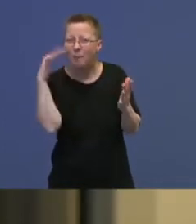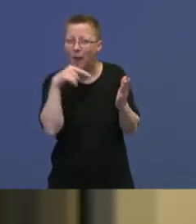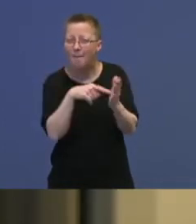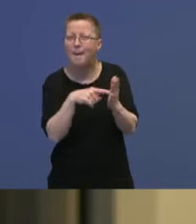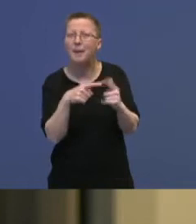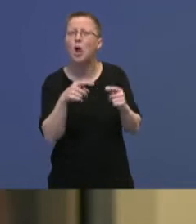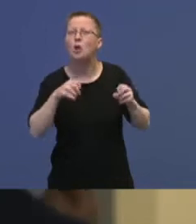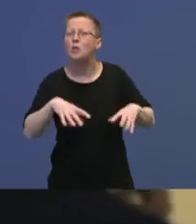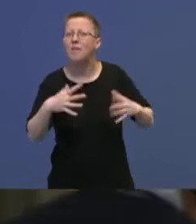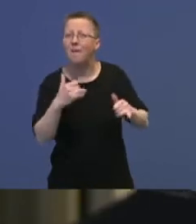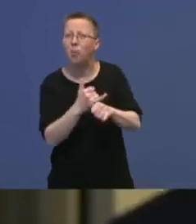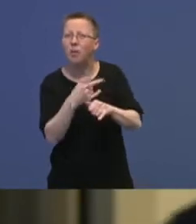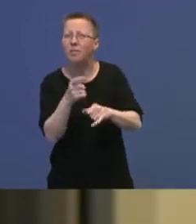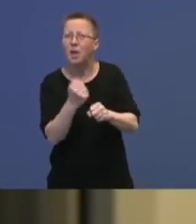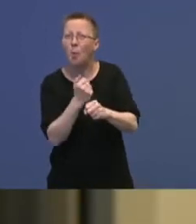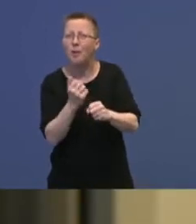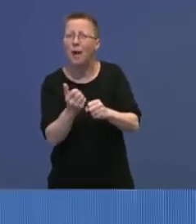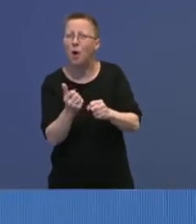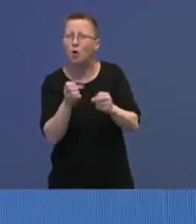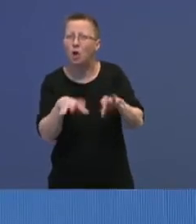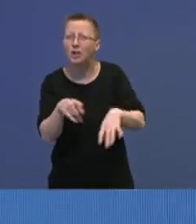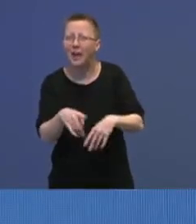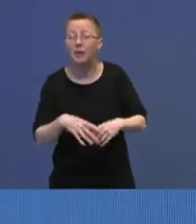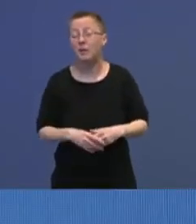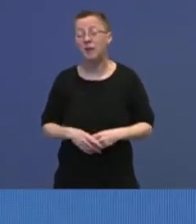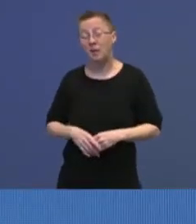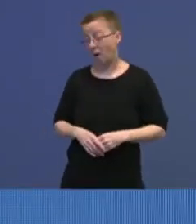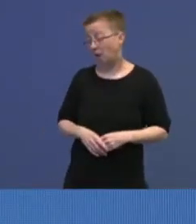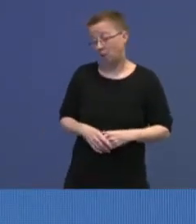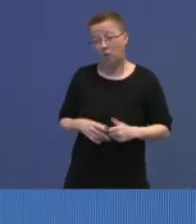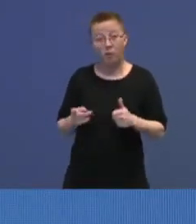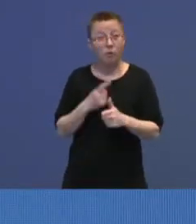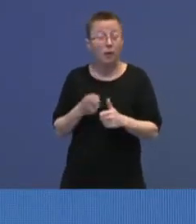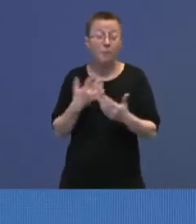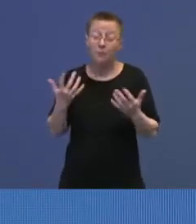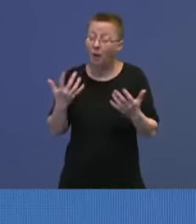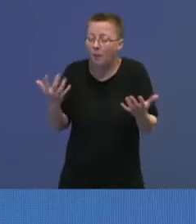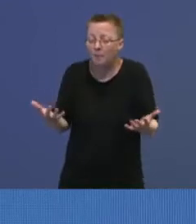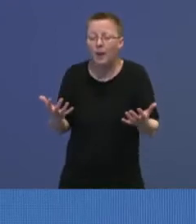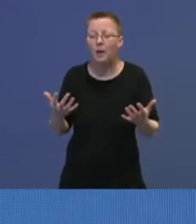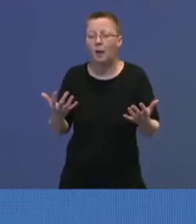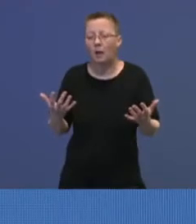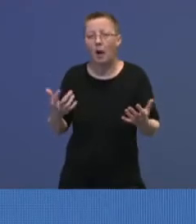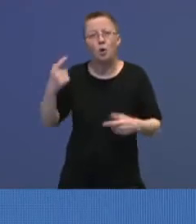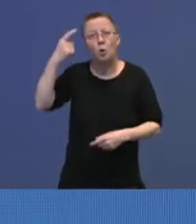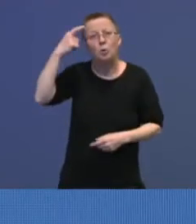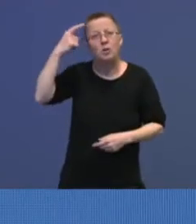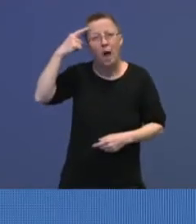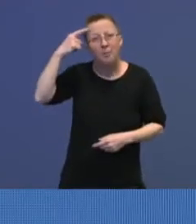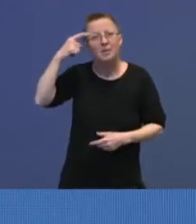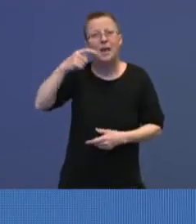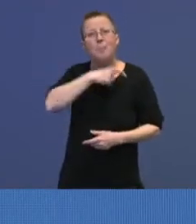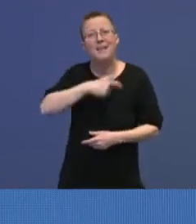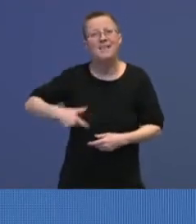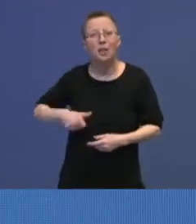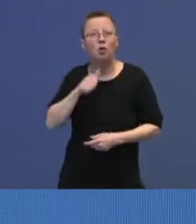hva er løsningen? Hvordan jobber dere med å få dette til? Nei, altså for det første så, slik som kunnskapsminister Tonje Brenna